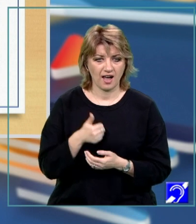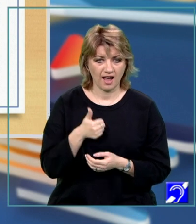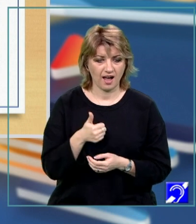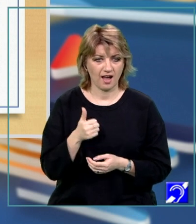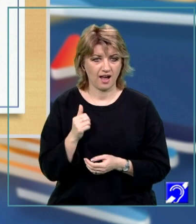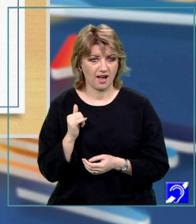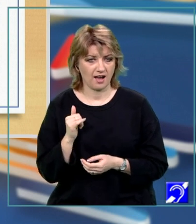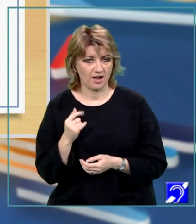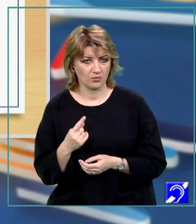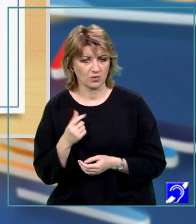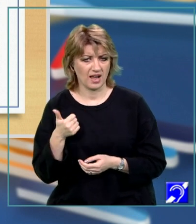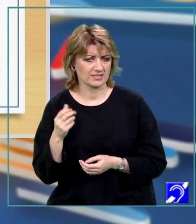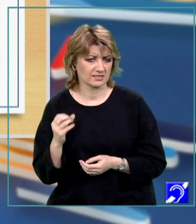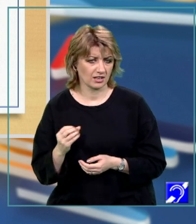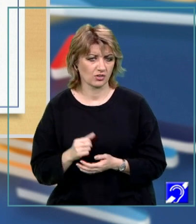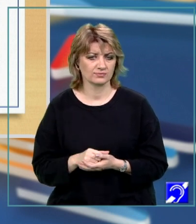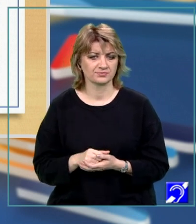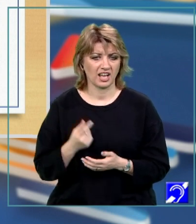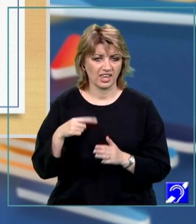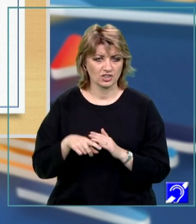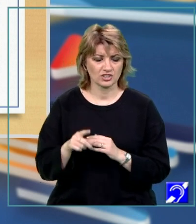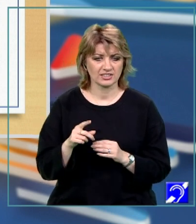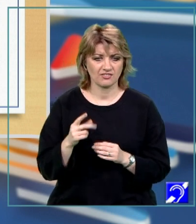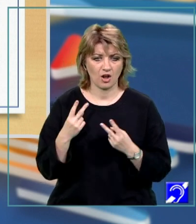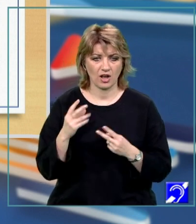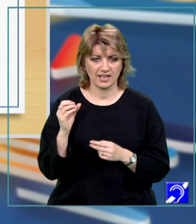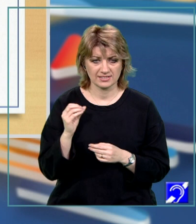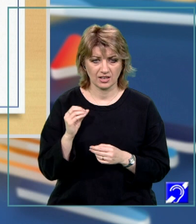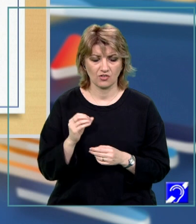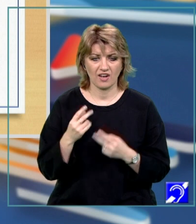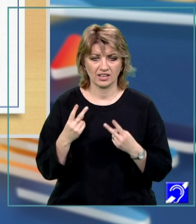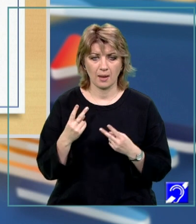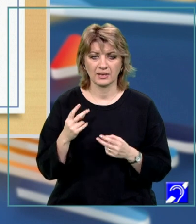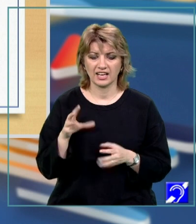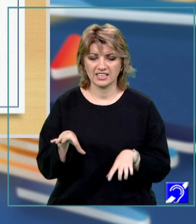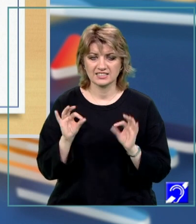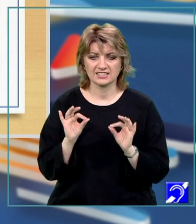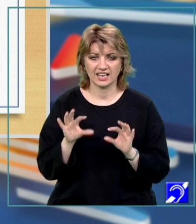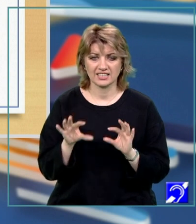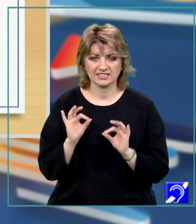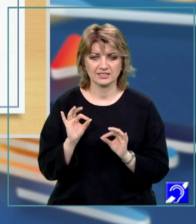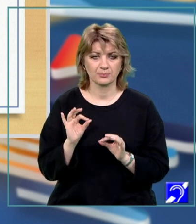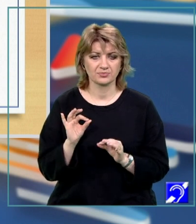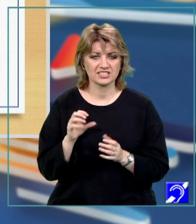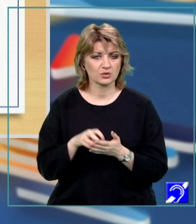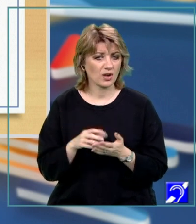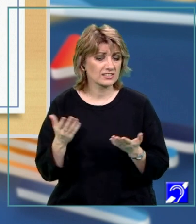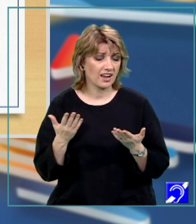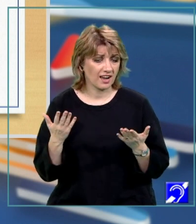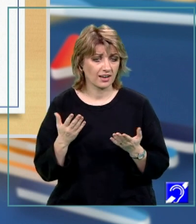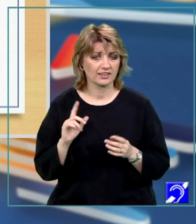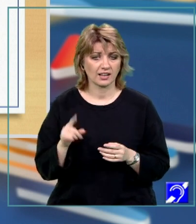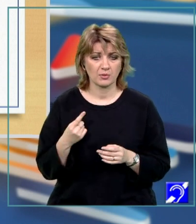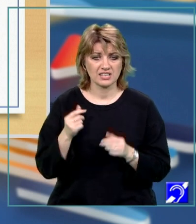J, respectiv această variabilă găsit, care a ieșit în valoarea 0 inițial. Variabila găsit ne va ajuta să identificăm situația în cazul în care